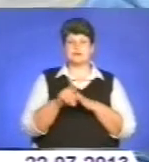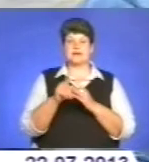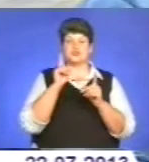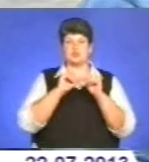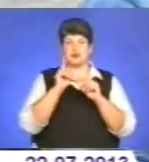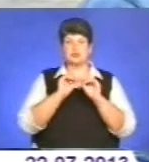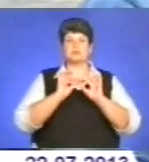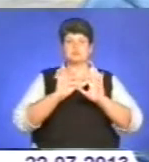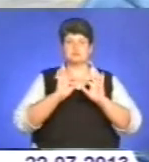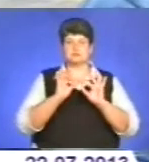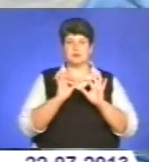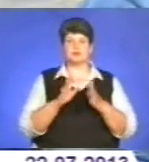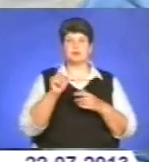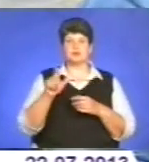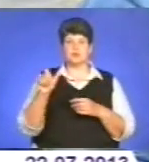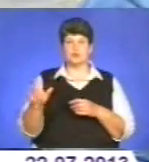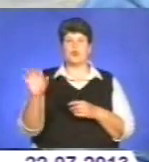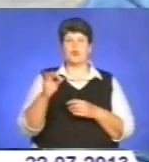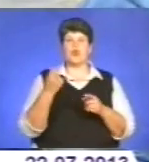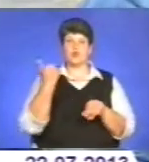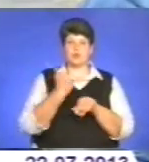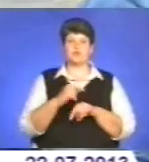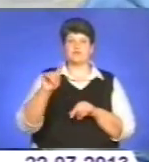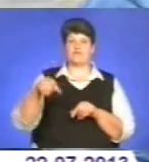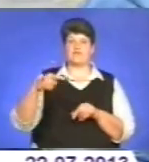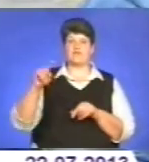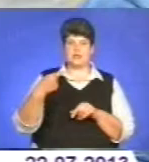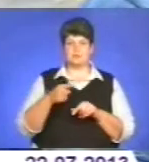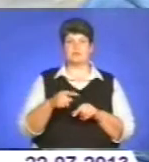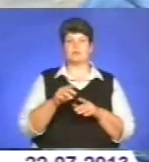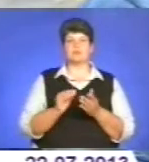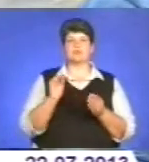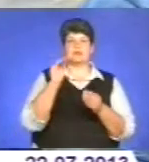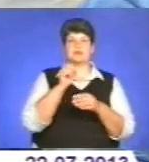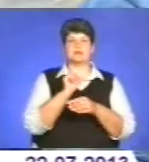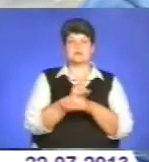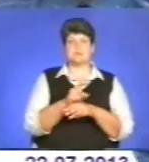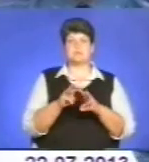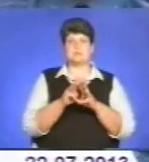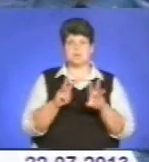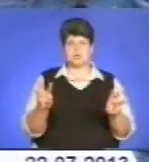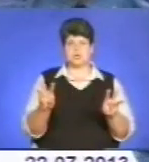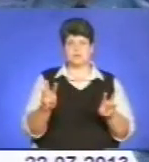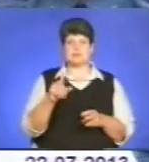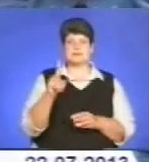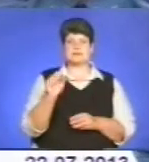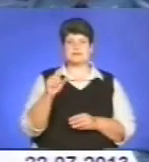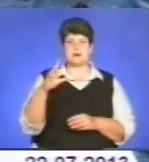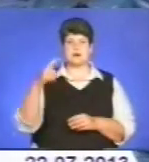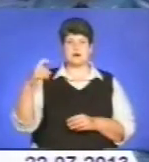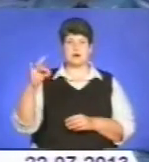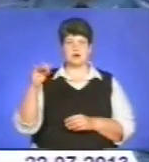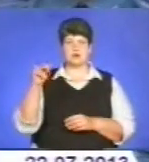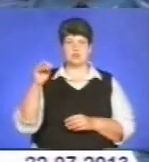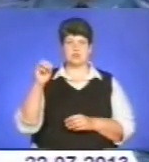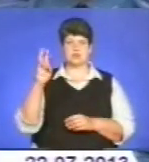міліції акцентував увагу присутніх на основних вимогах, поставлених міністром внутрішніх справ України Віталієм Захарченком. Так, пріоритетом у роботі